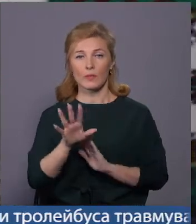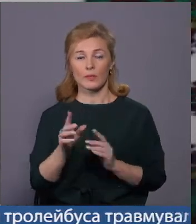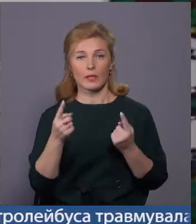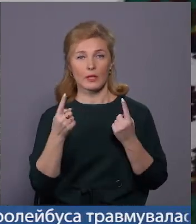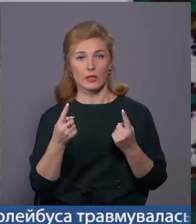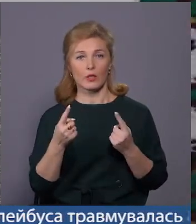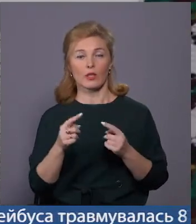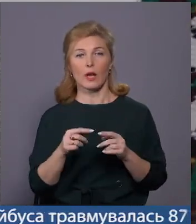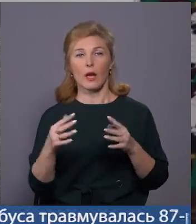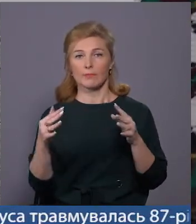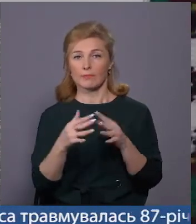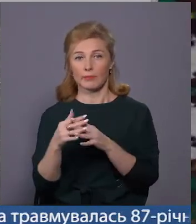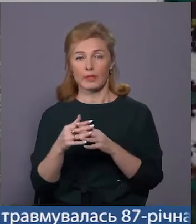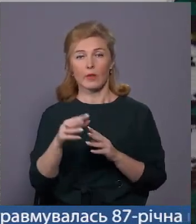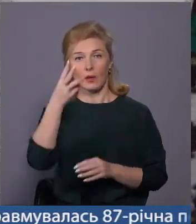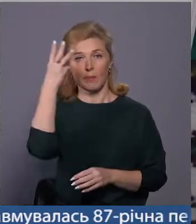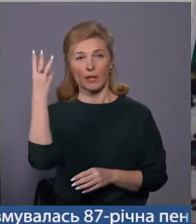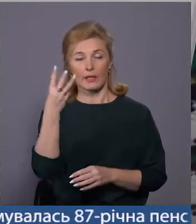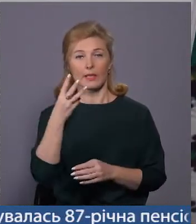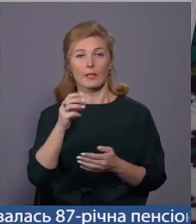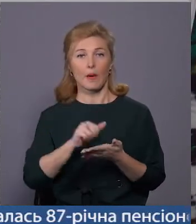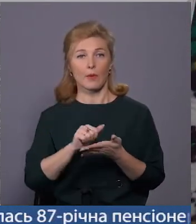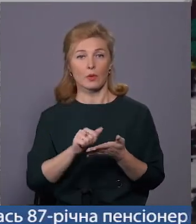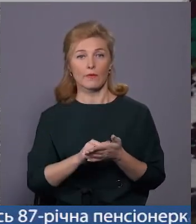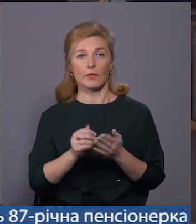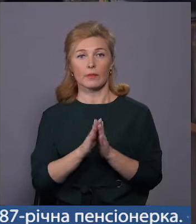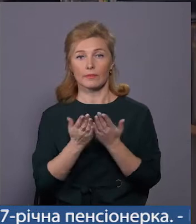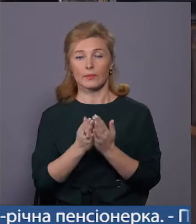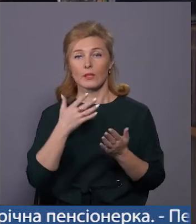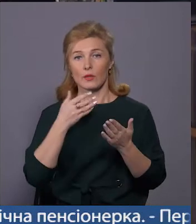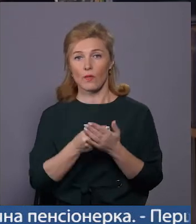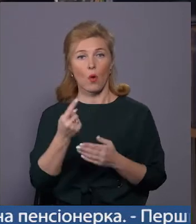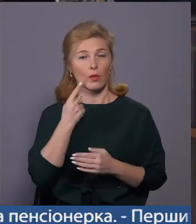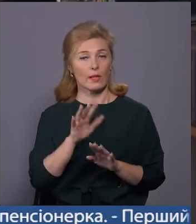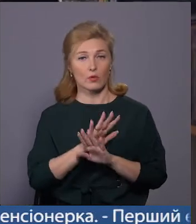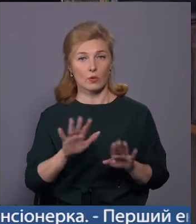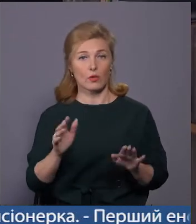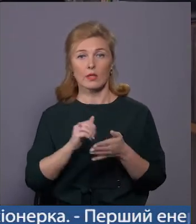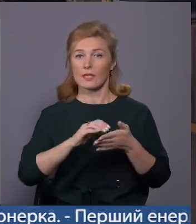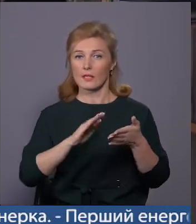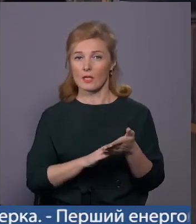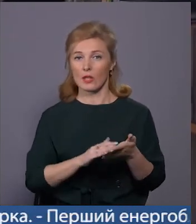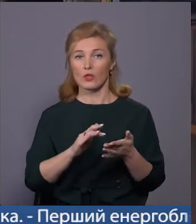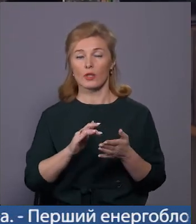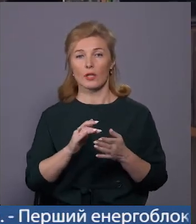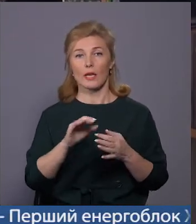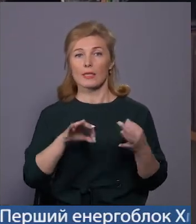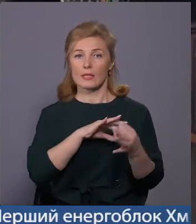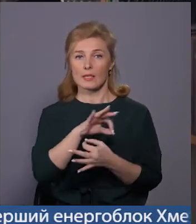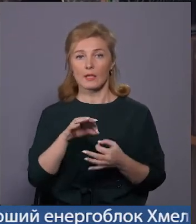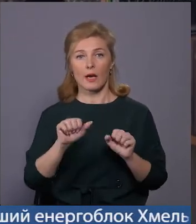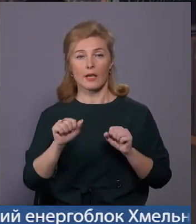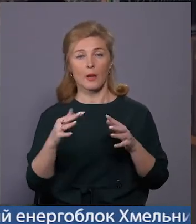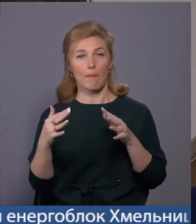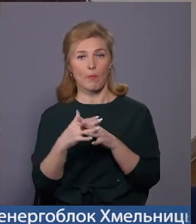героїчної битви під Крутами Хмельницька міська просвіта видала збірку «Свого не цураємось». У ній зазначений сценарій бою «Віддали життя